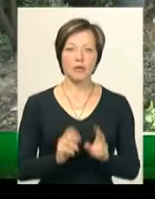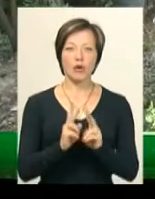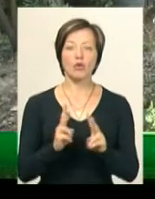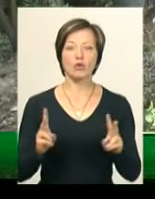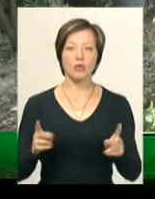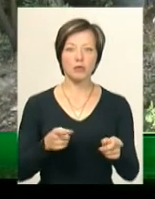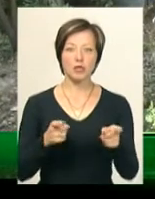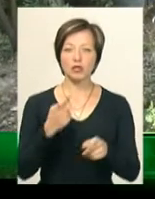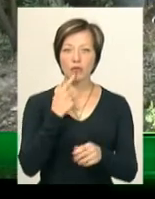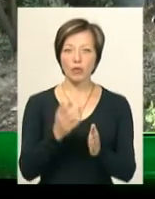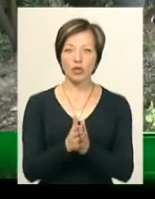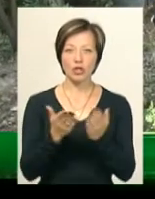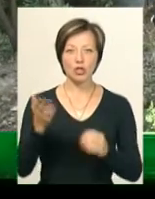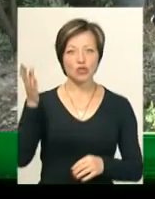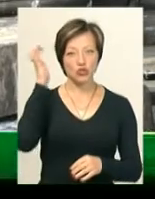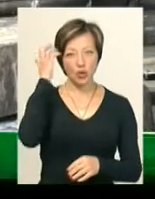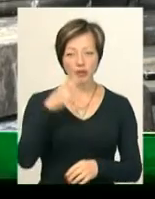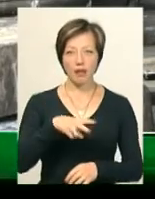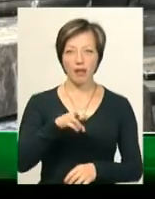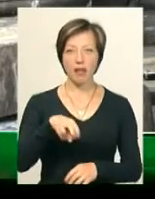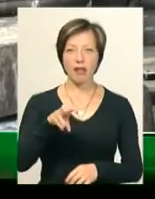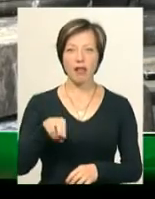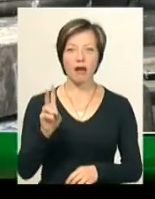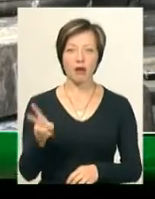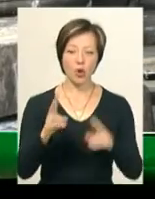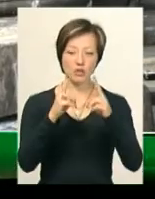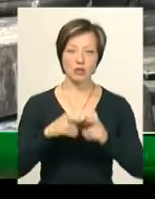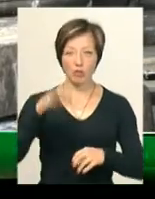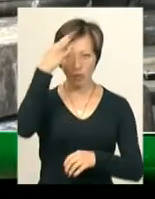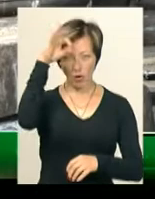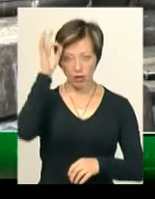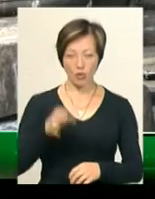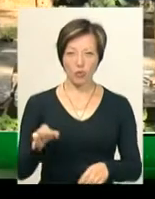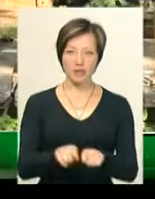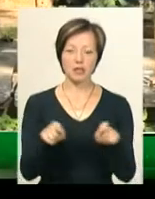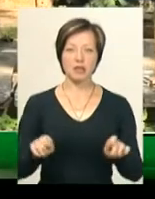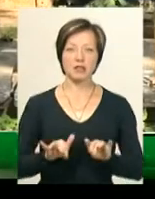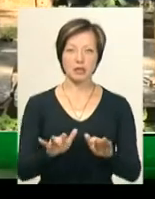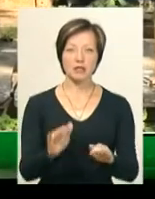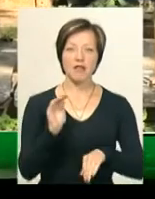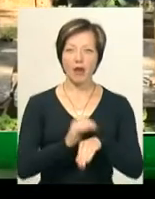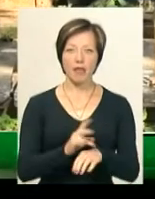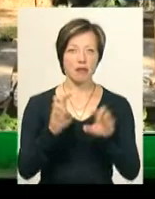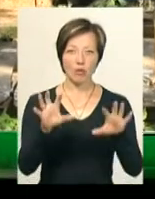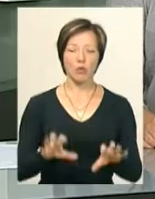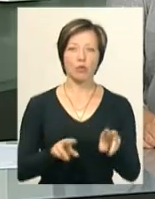підстрелив червонокнижних чорних лелек, розслідує поліція області. Провадження відкрили за фактом незаконного полювання.